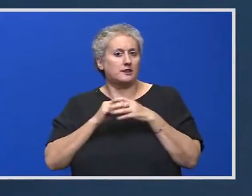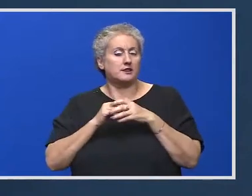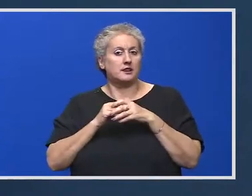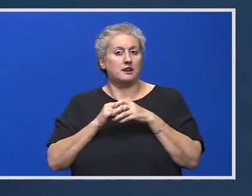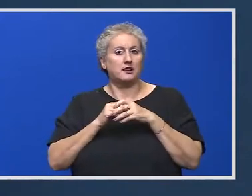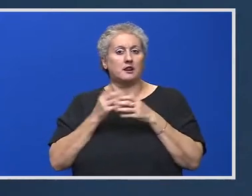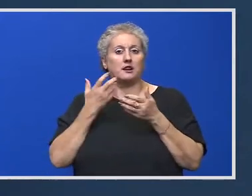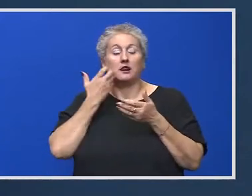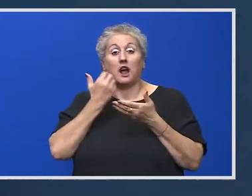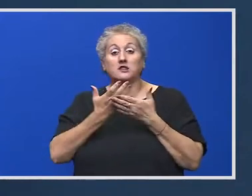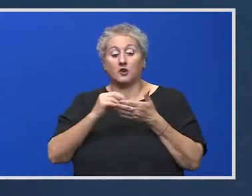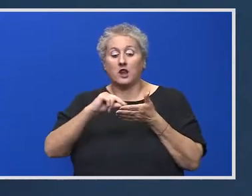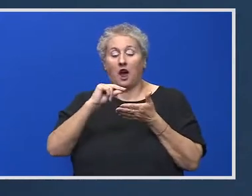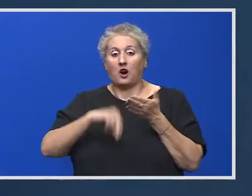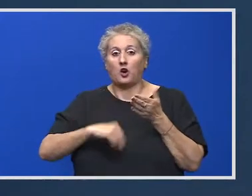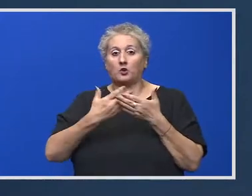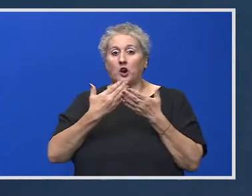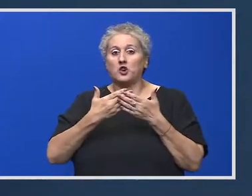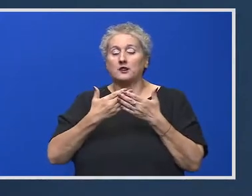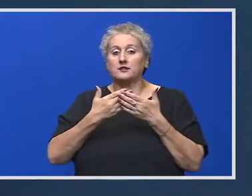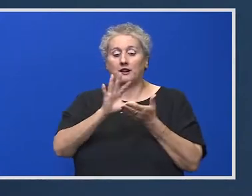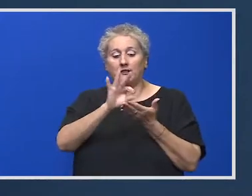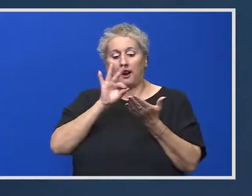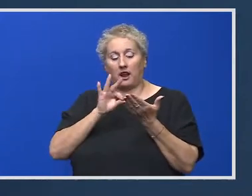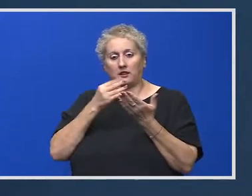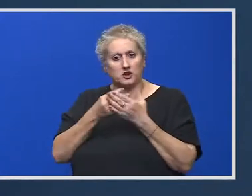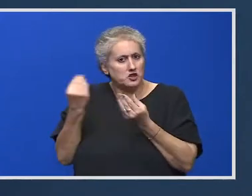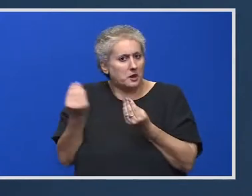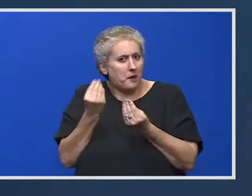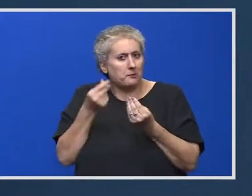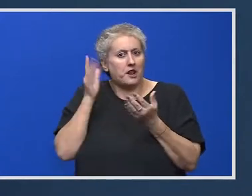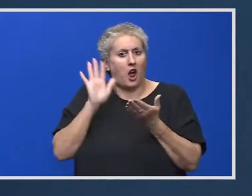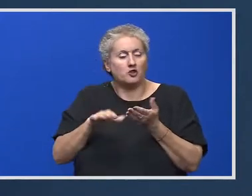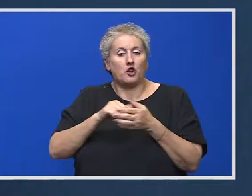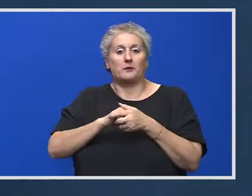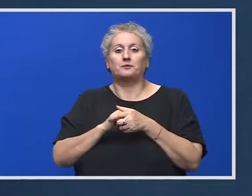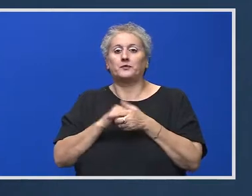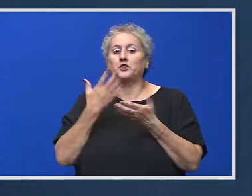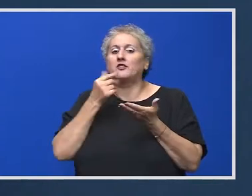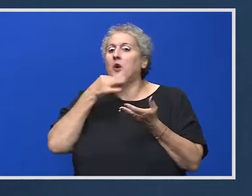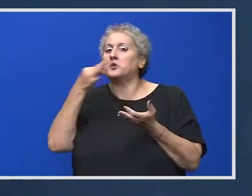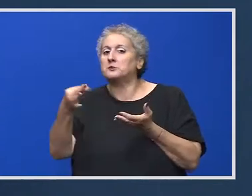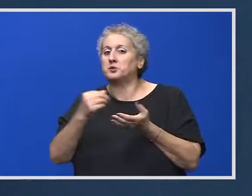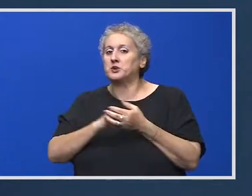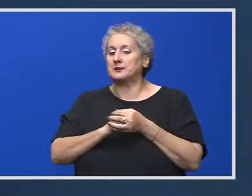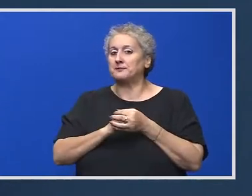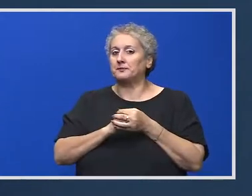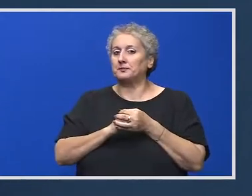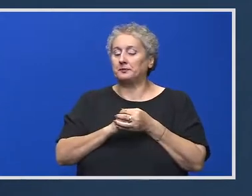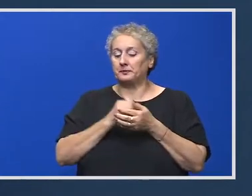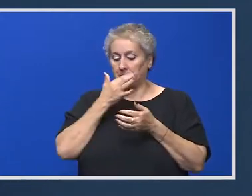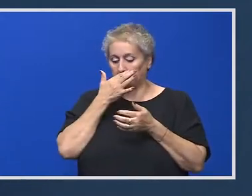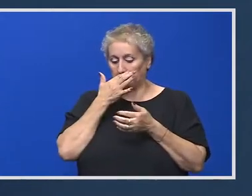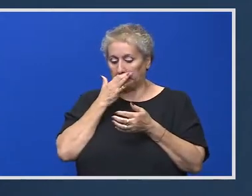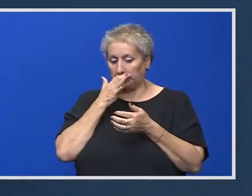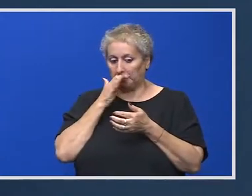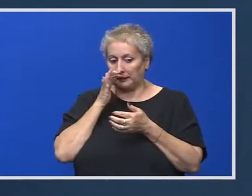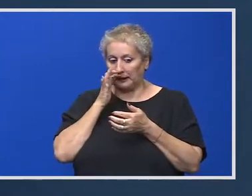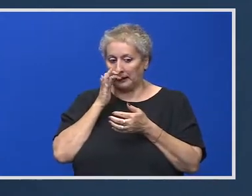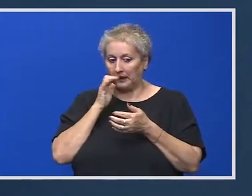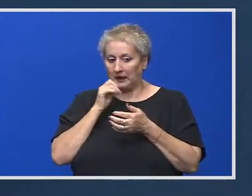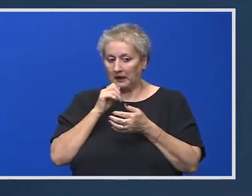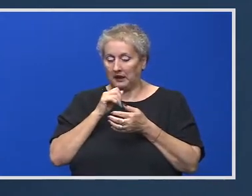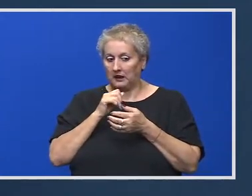astfel încât ați fost de acord cu această variantă. De ce este mai bine așa? Ce argumente v-au prezentat? Vă referiți la?